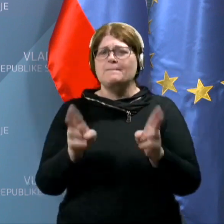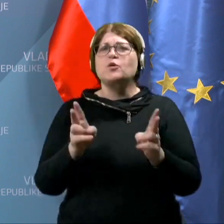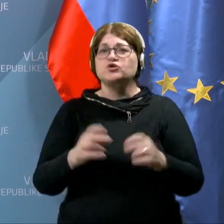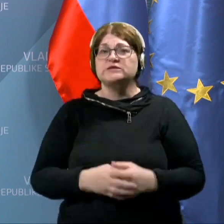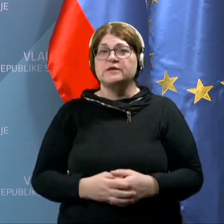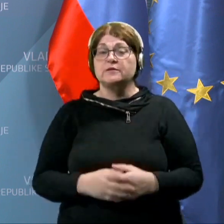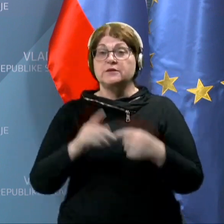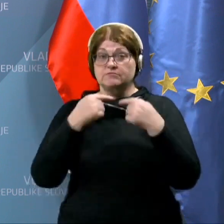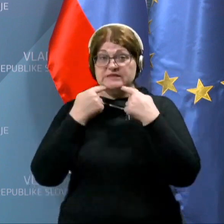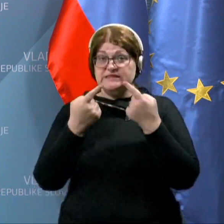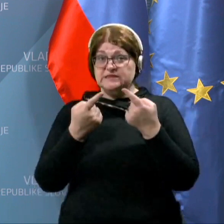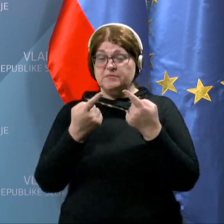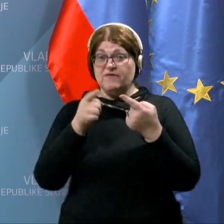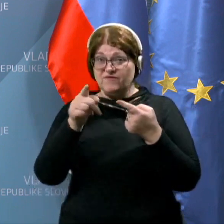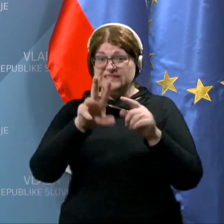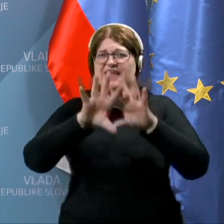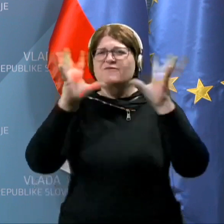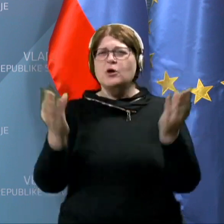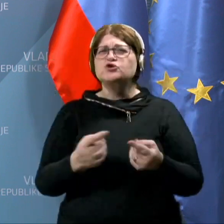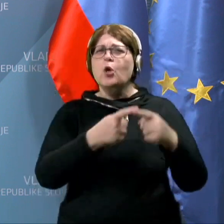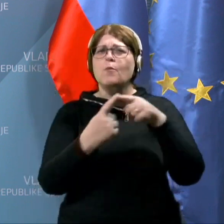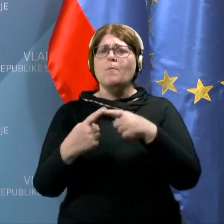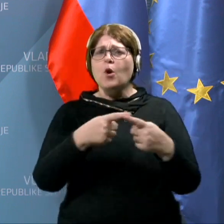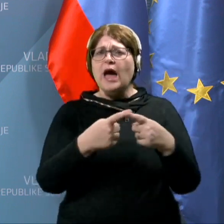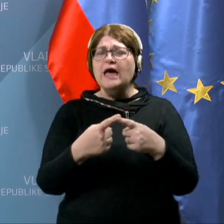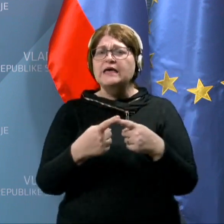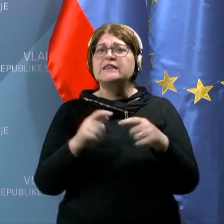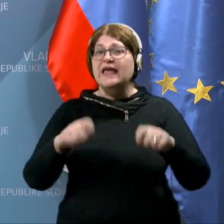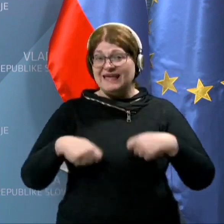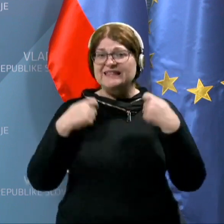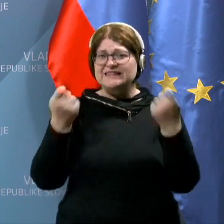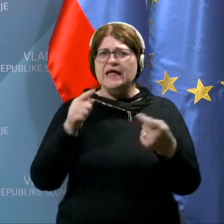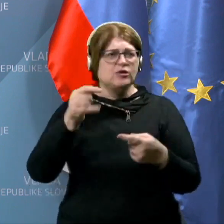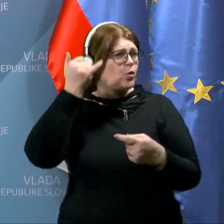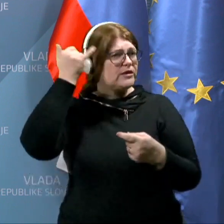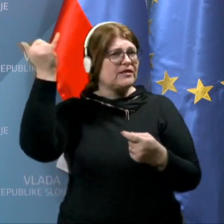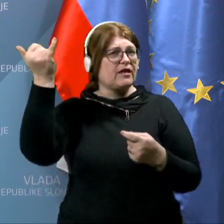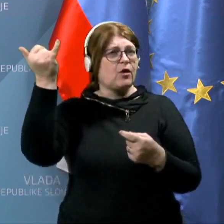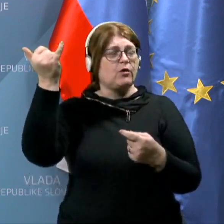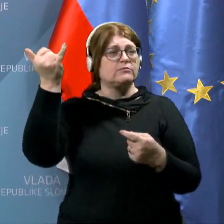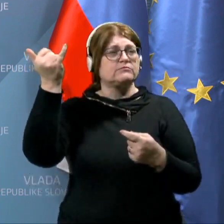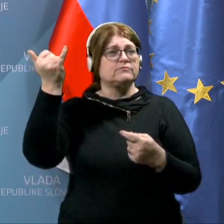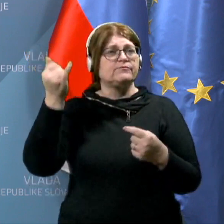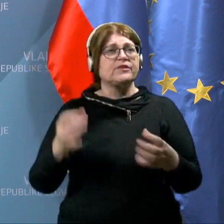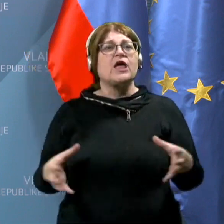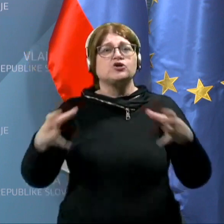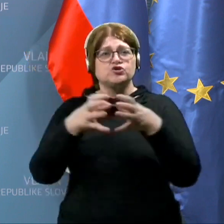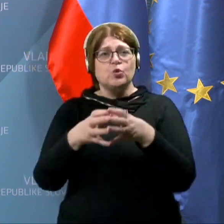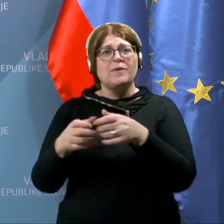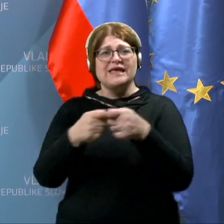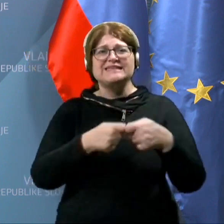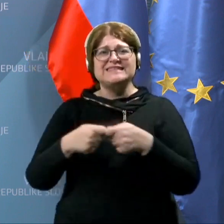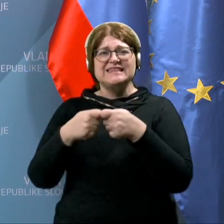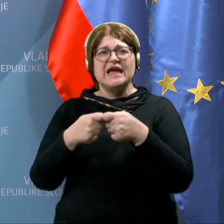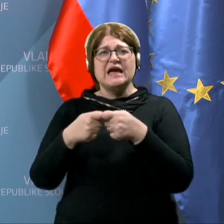Se pravi, ste v bistvu v sklopu pogajanj nekako dali to idejo, skupaj s sindikatom